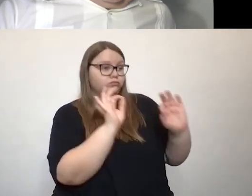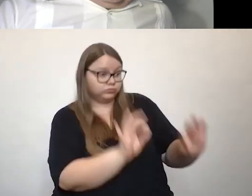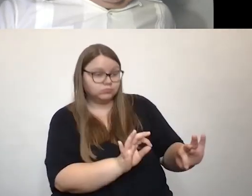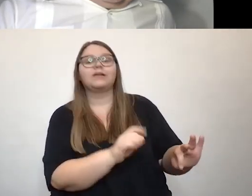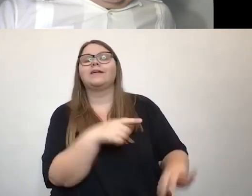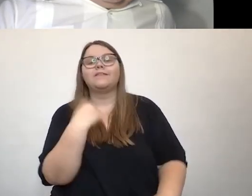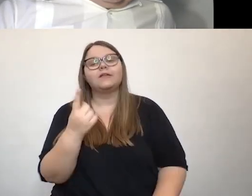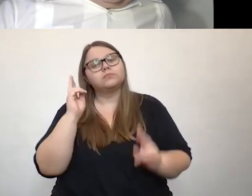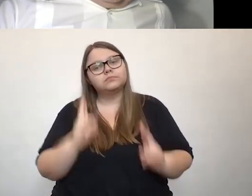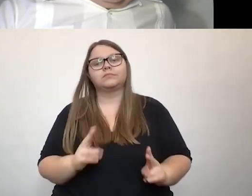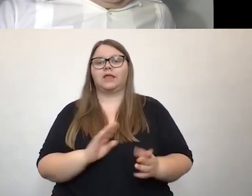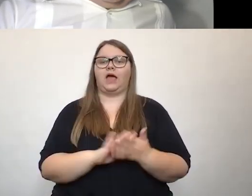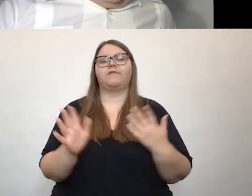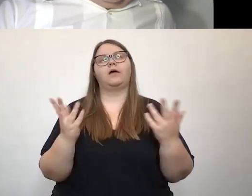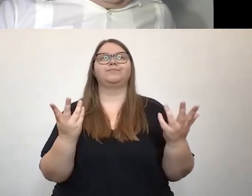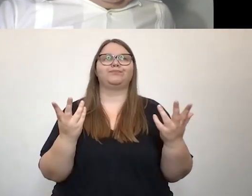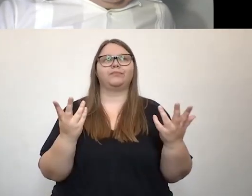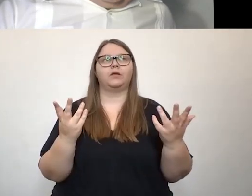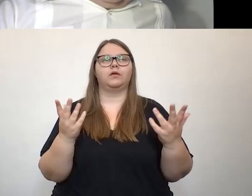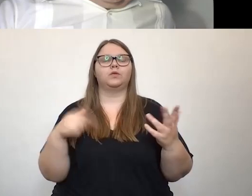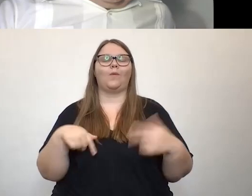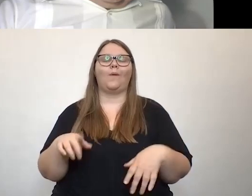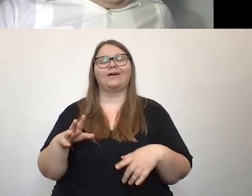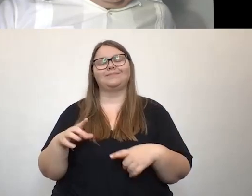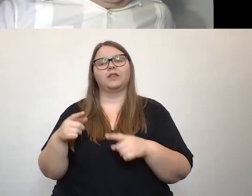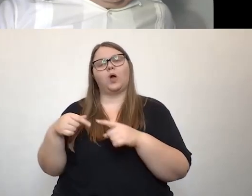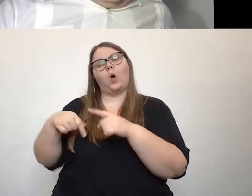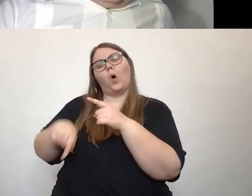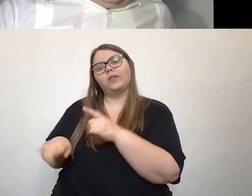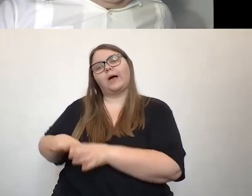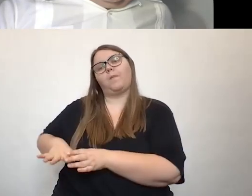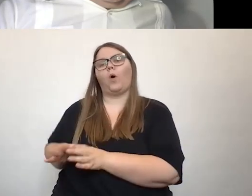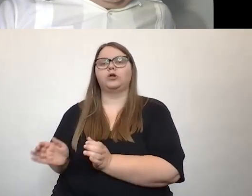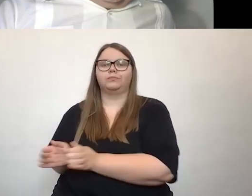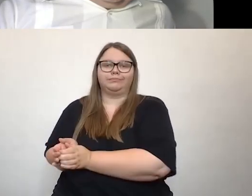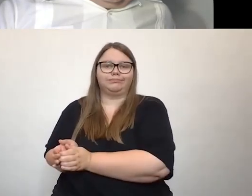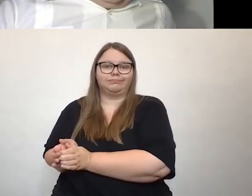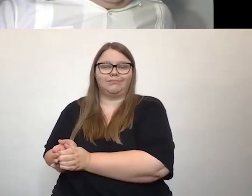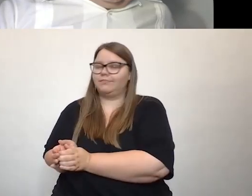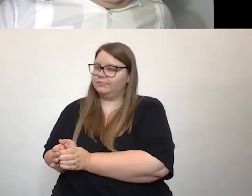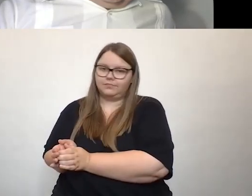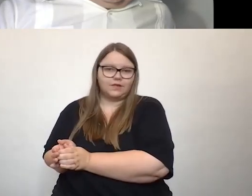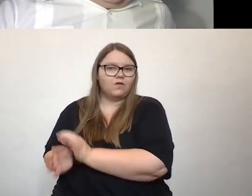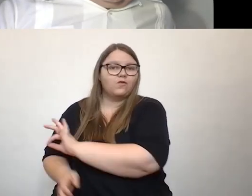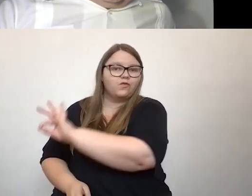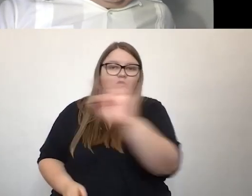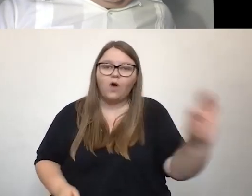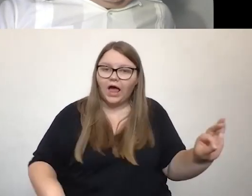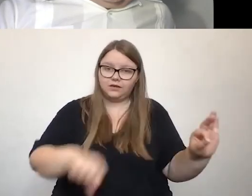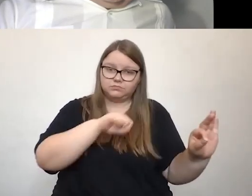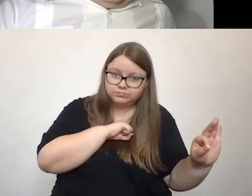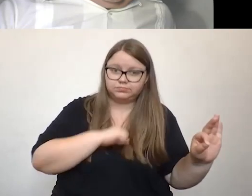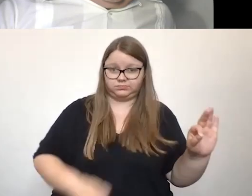wir das wirklich auch eben nicht mehr so als eine eigene, einen eigenen Sektor begreifen, dass wir das begreifen, und das ist für alle doch sinnvoll und gut,